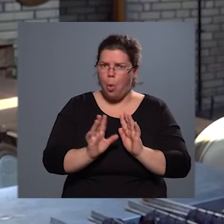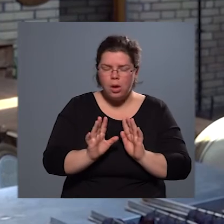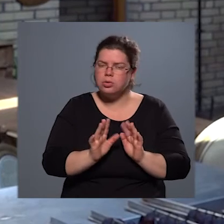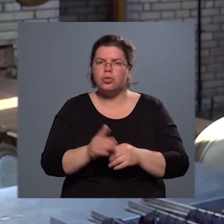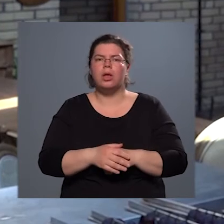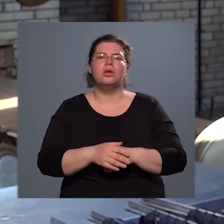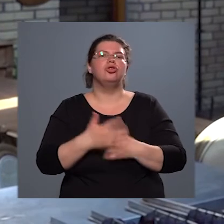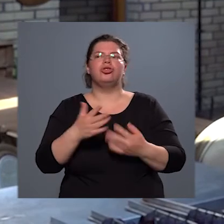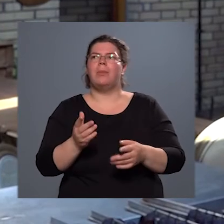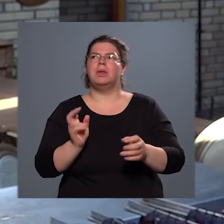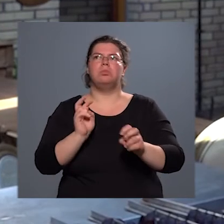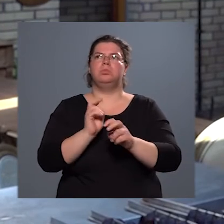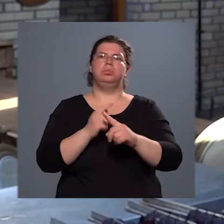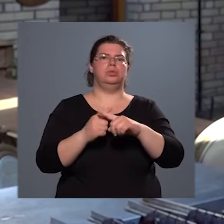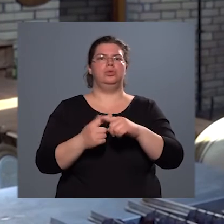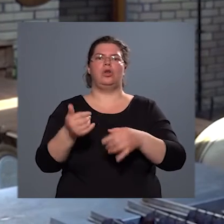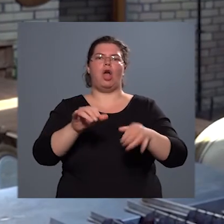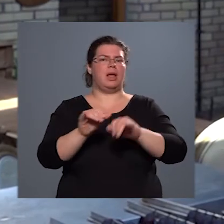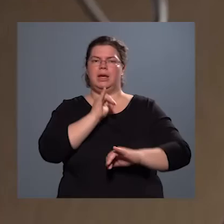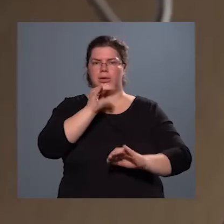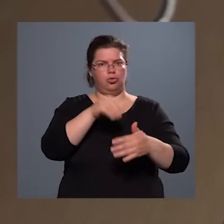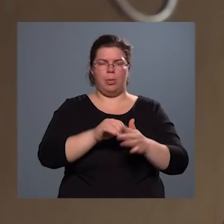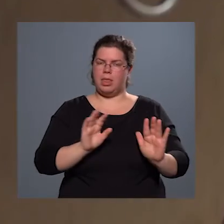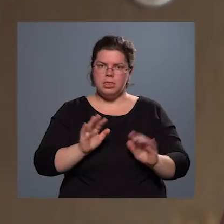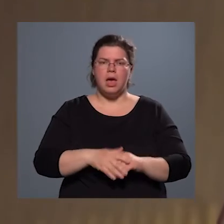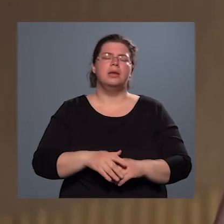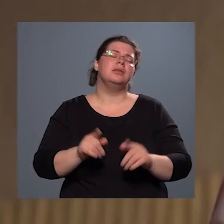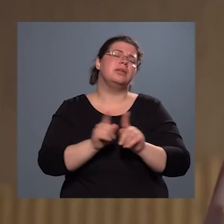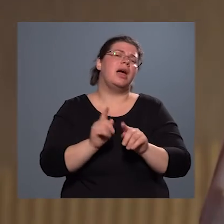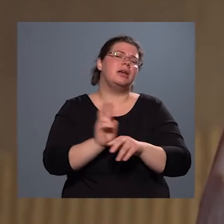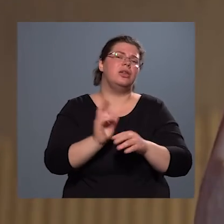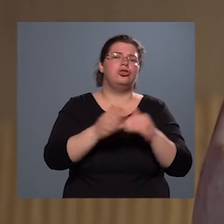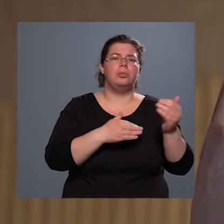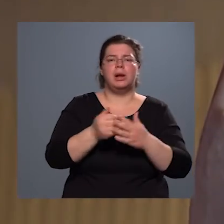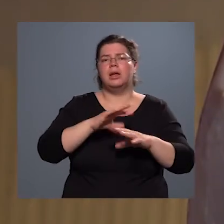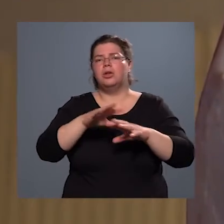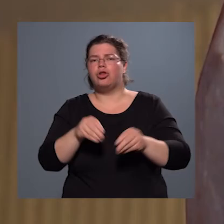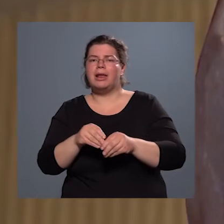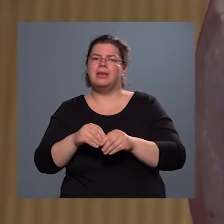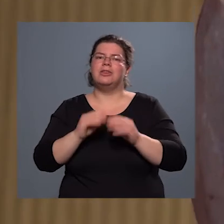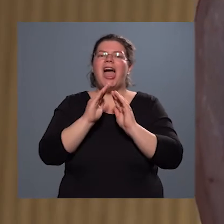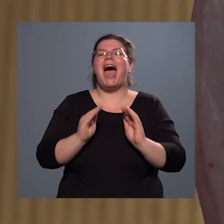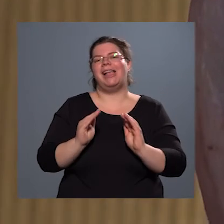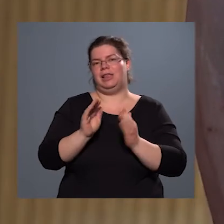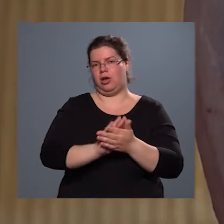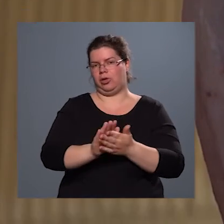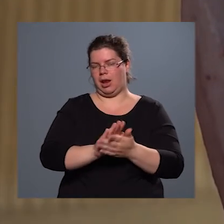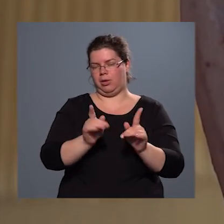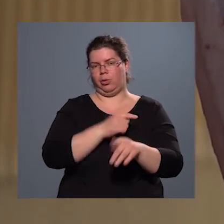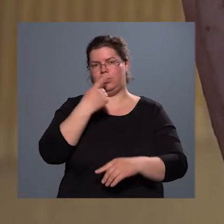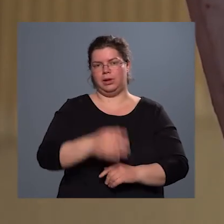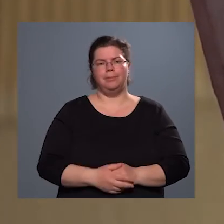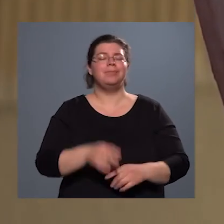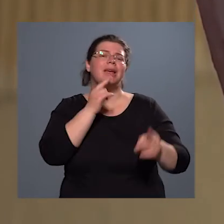adalékanyag nincs hozzá, mint a nagyüzemekben, hanem ez ilyen kisipari, családias, ilyen házias jellegű, inkább így mondanám. Étermi